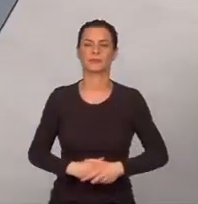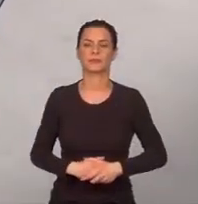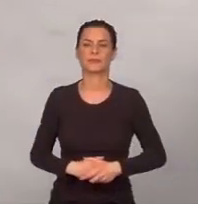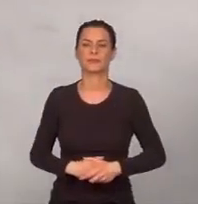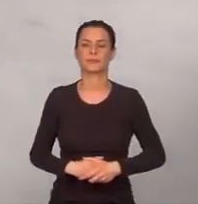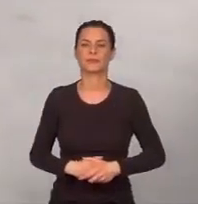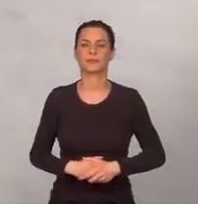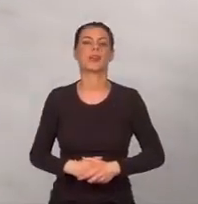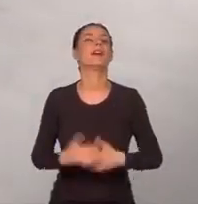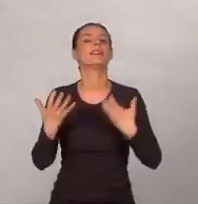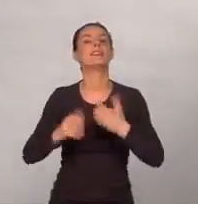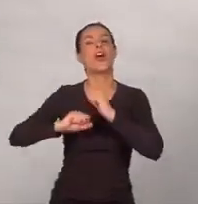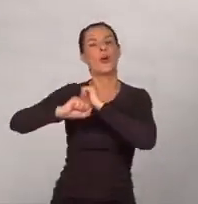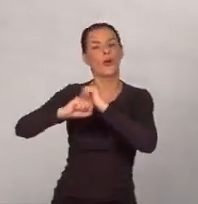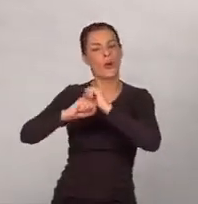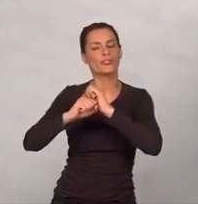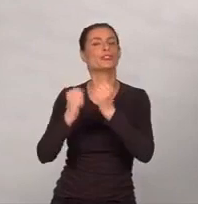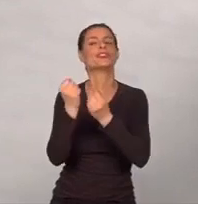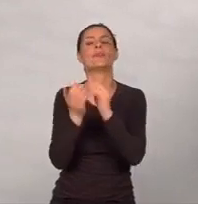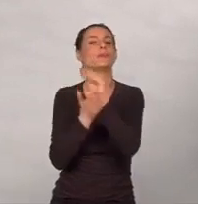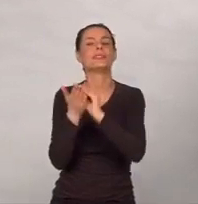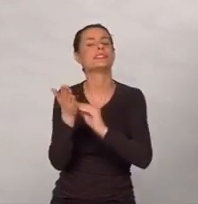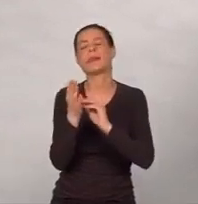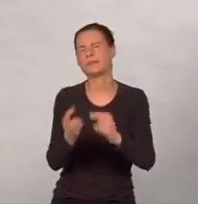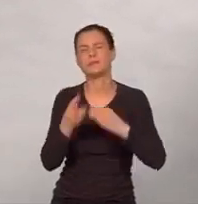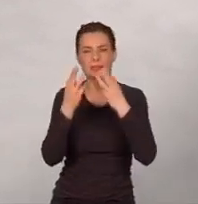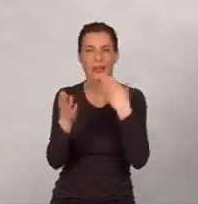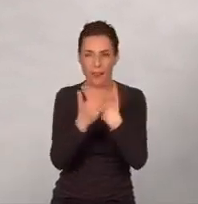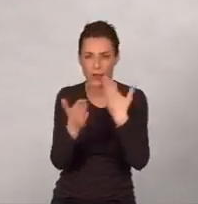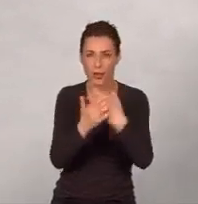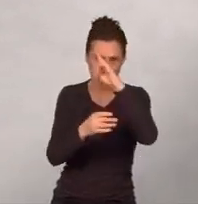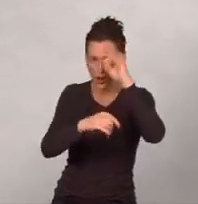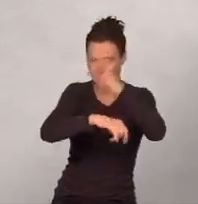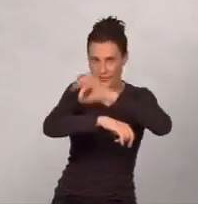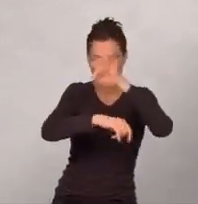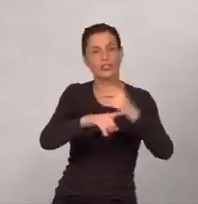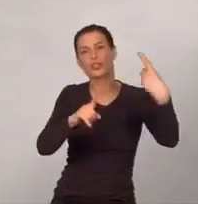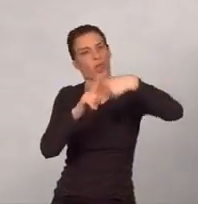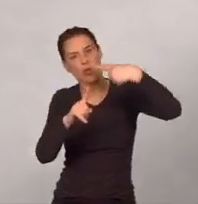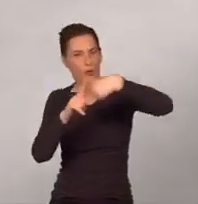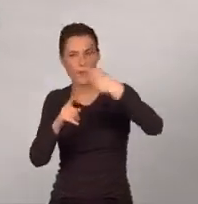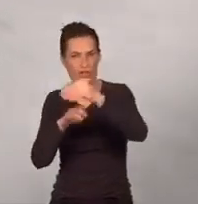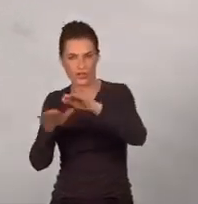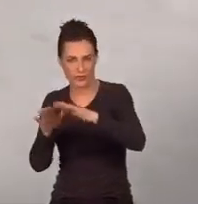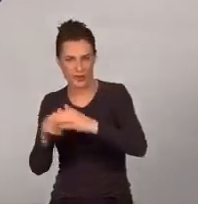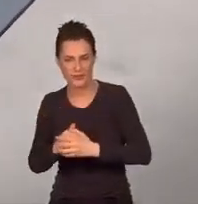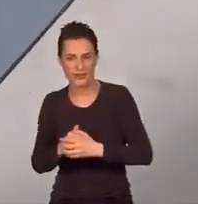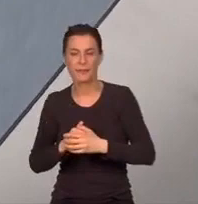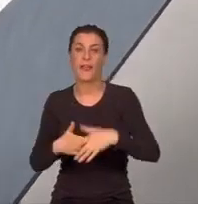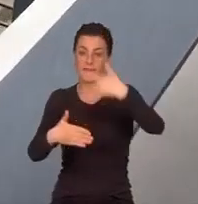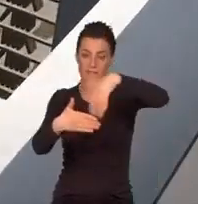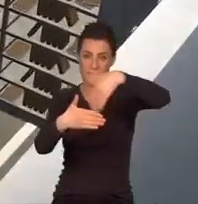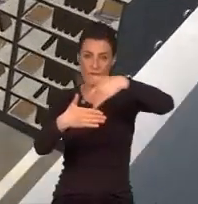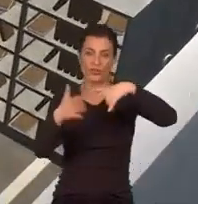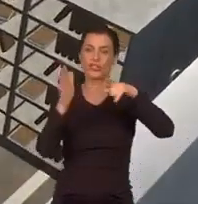By chronić najcenniejsze pisma, architekci przewidzieli na każdym piętrze dodatkowe pomieszczenia. Wewnątrz temperatura